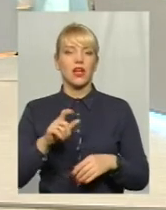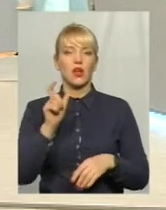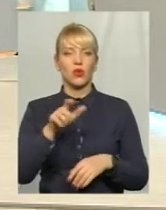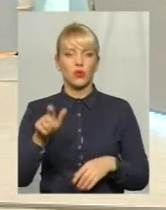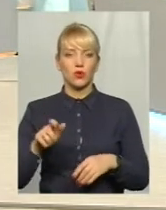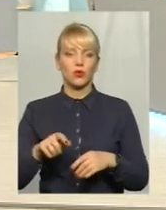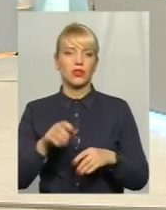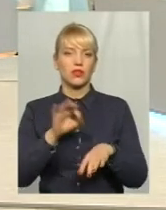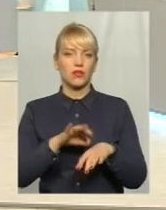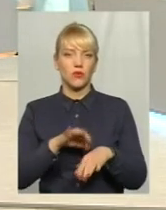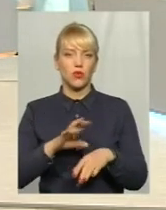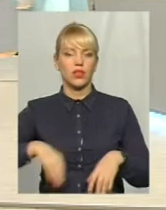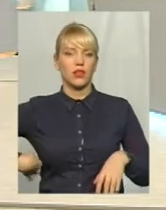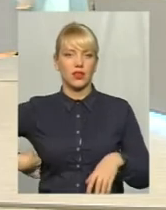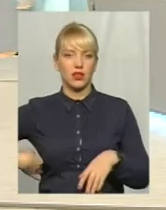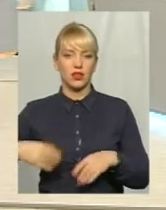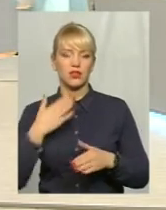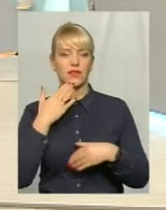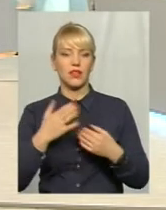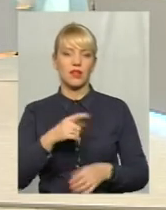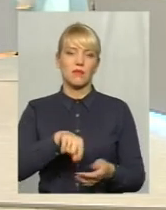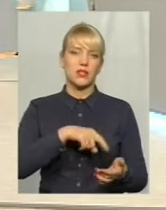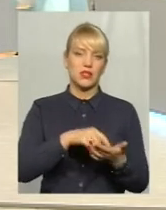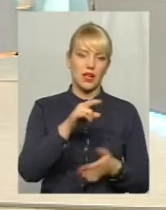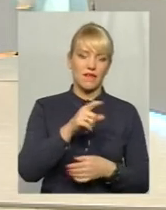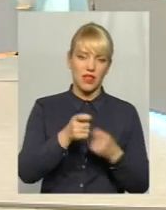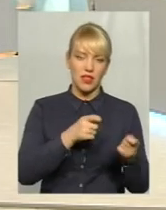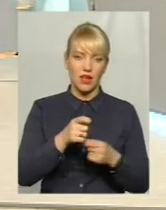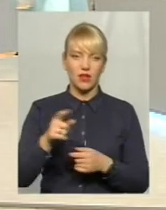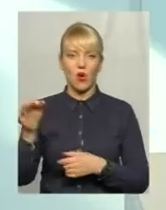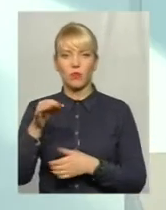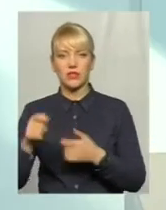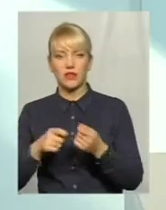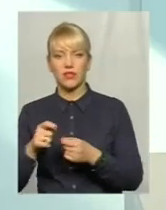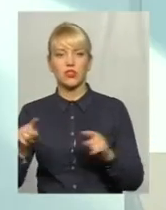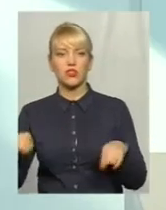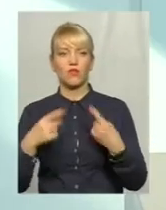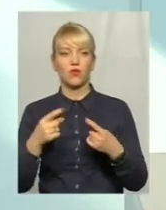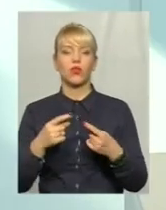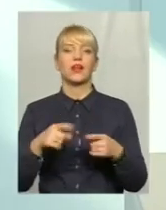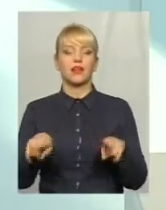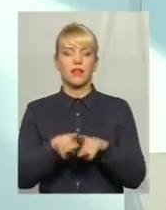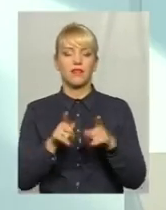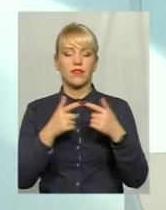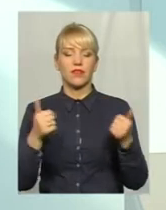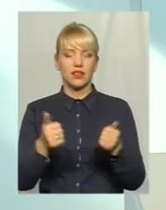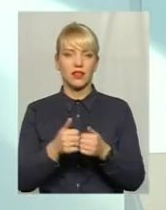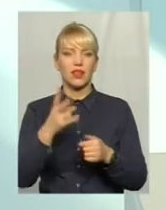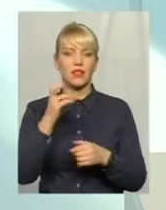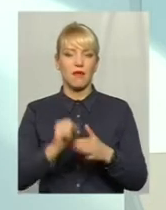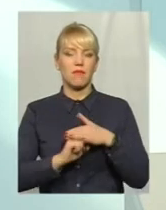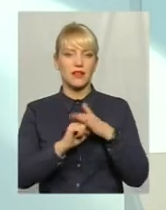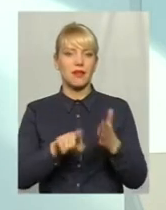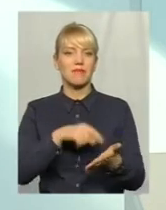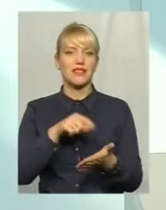до міської влади, і до обласної влади з приводу створення такого відділення на базі міської лікарні. Мова йде про те,